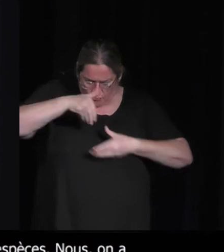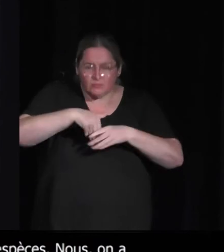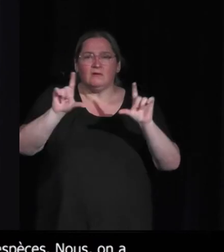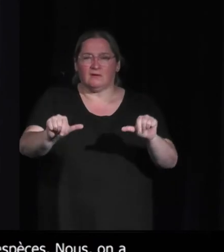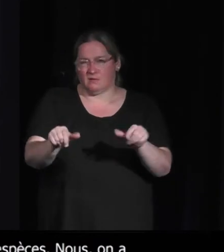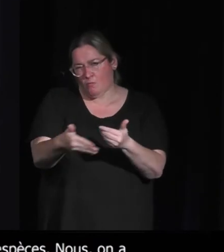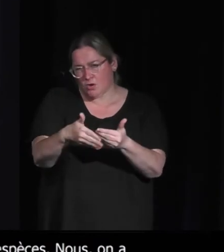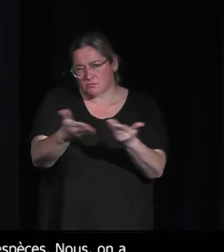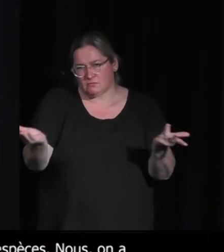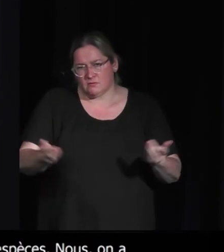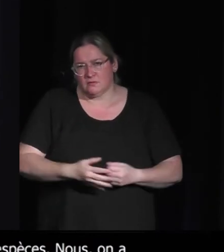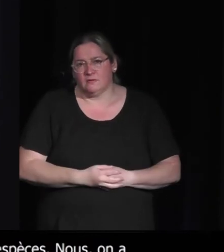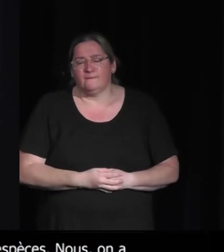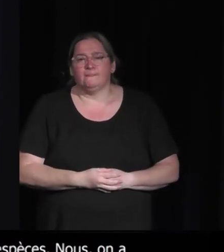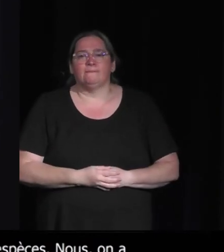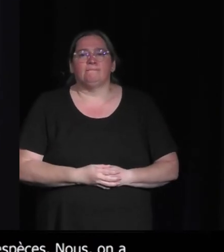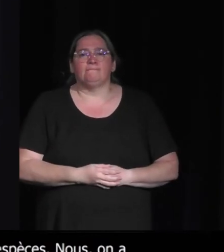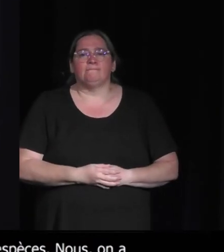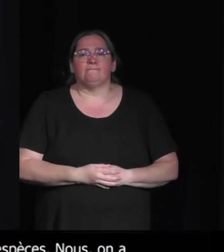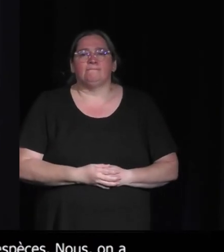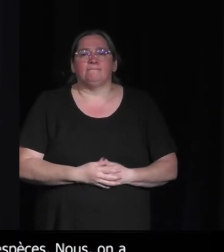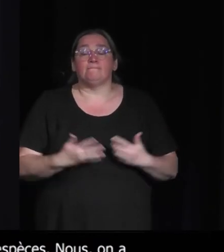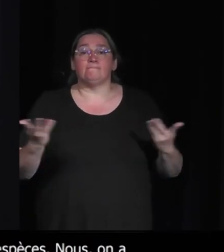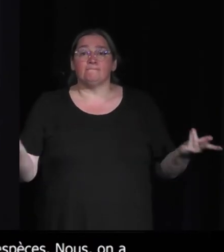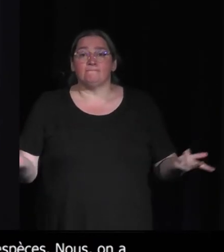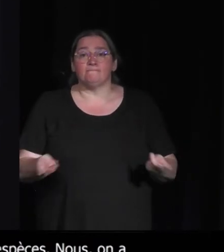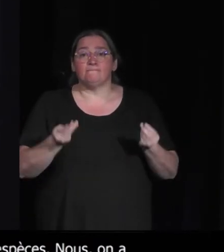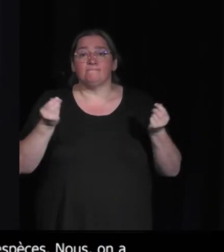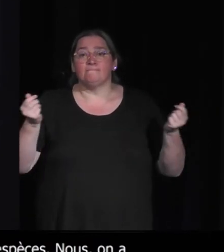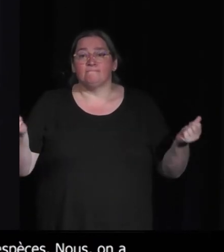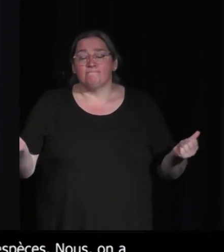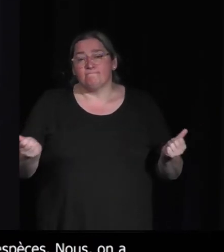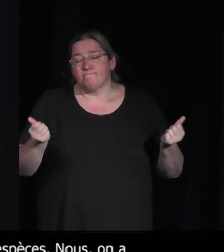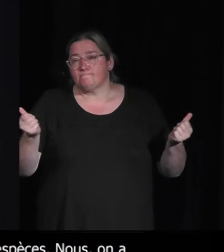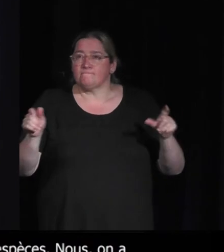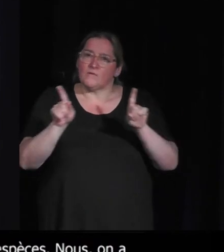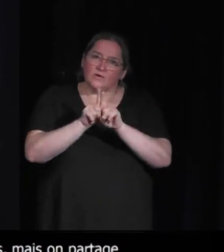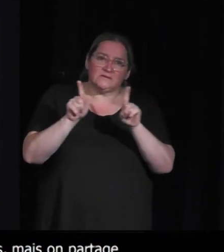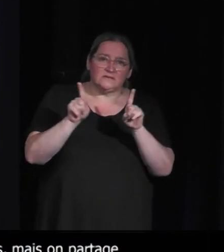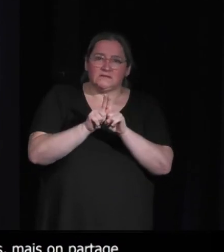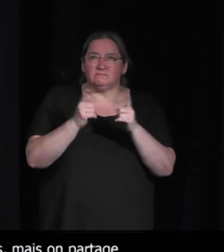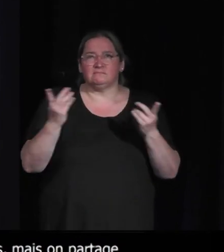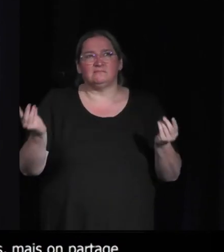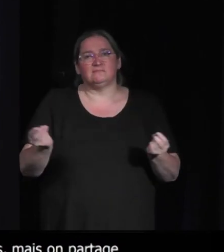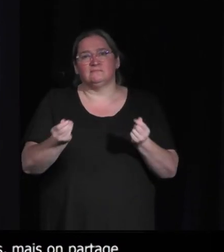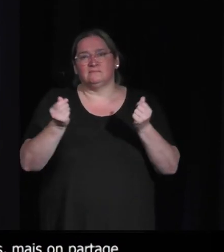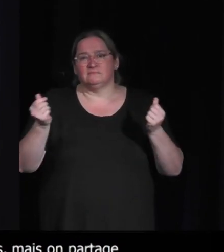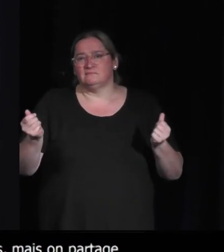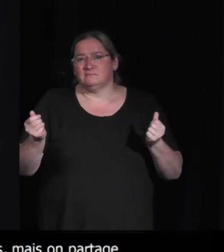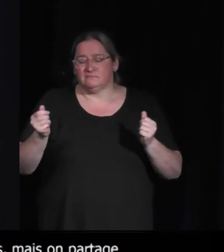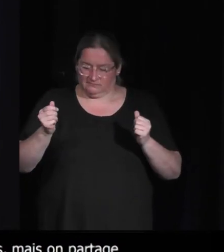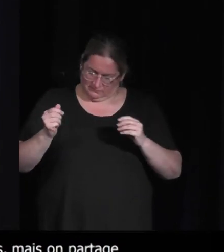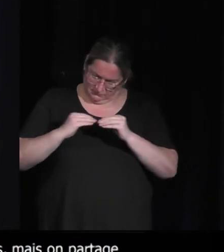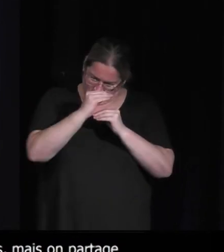Parler de ça, parler du potentiel futur de l'évolution,